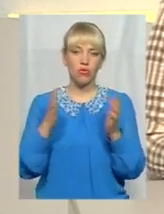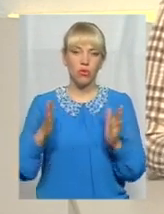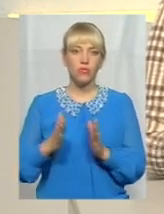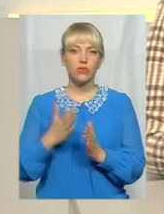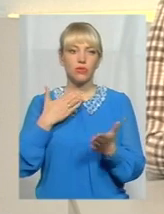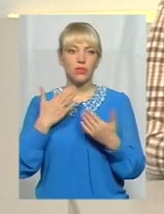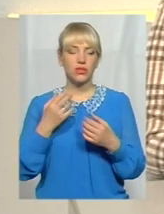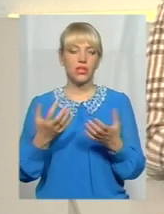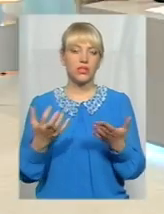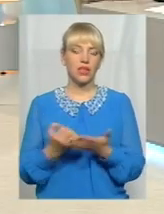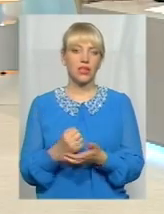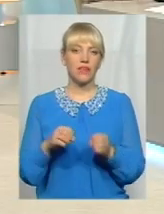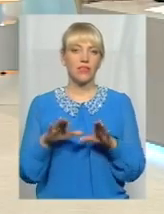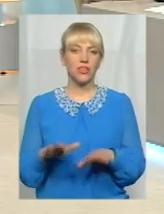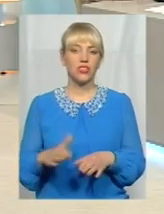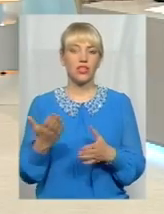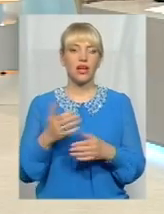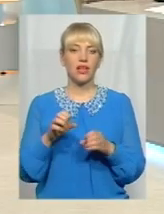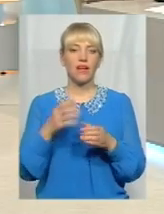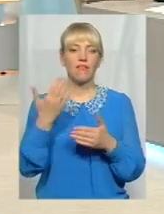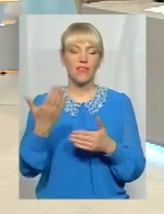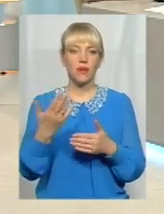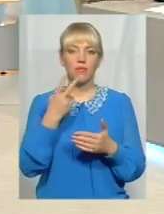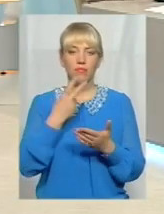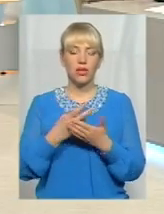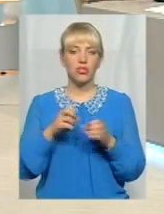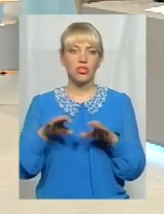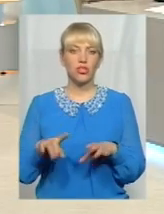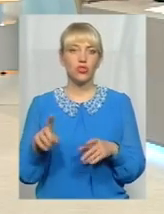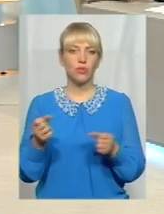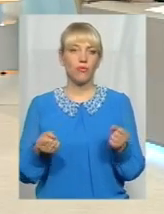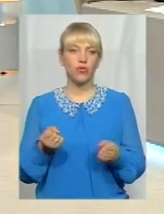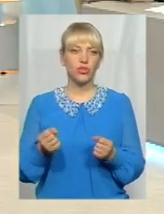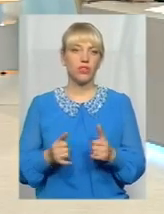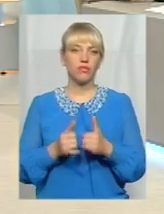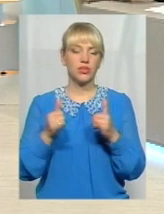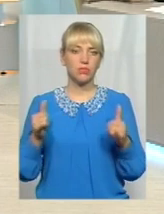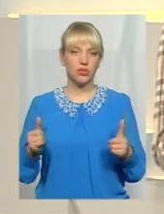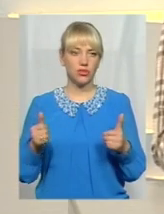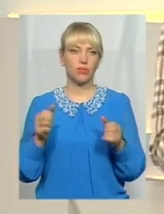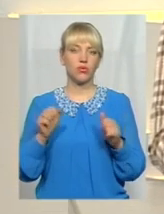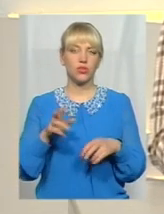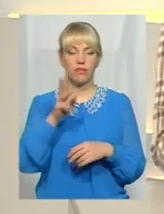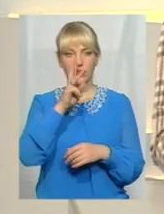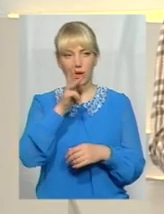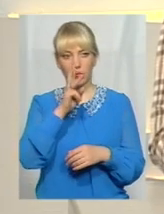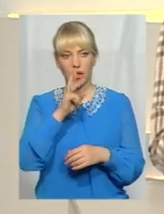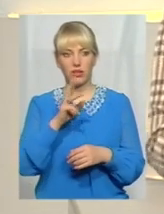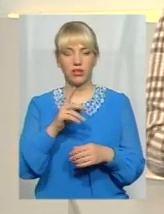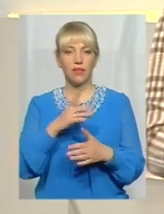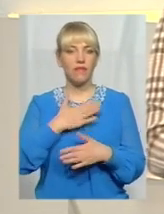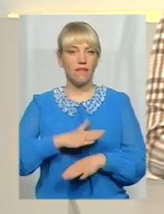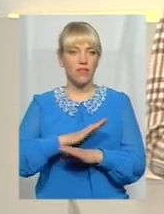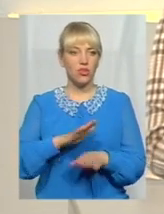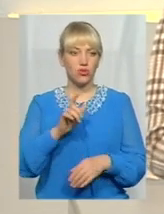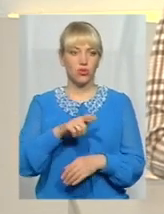вирішення? Яке вирішення бачите ви для того, аби водіїв побільшало? Можливо, заробітня плата не влаштовує,